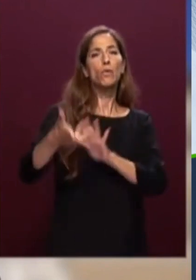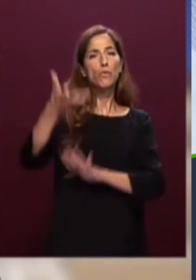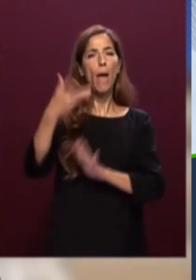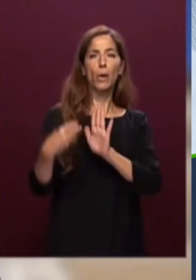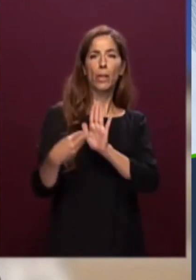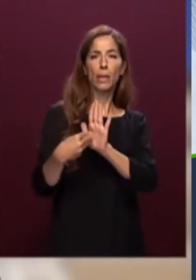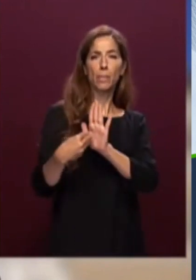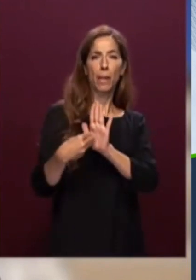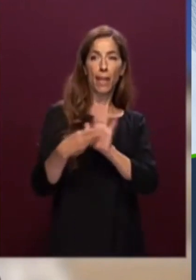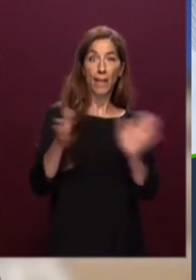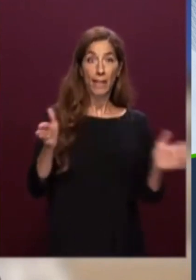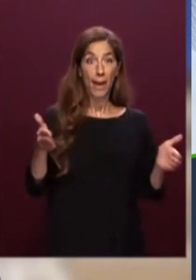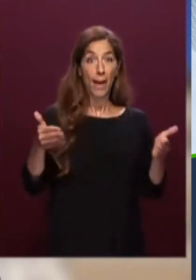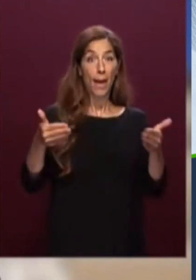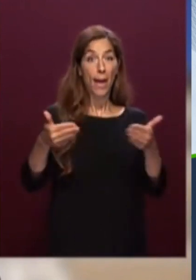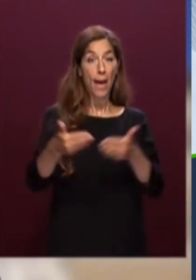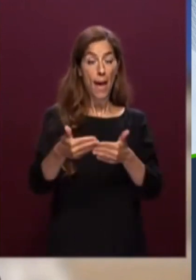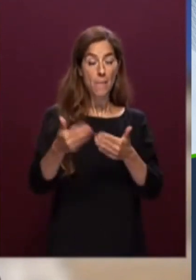Applausi